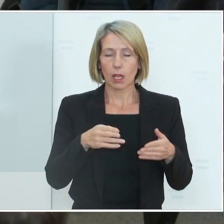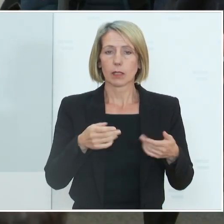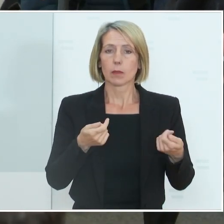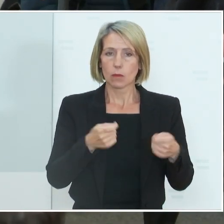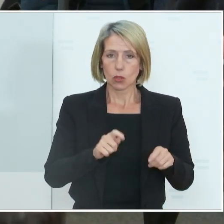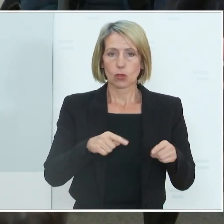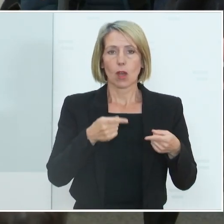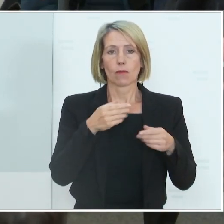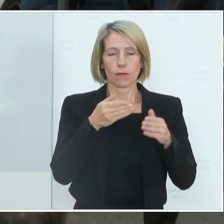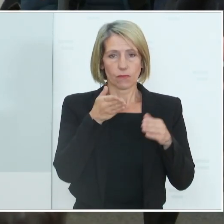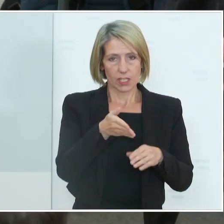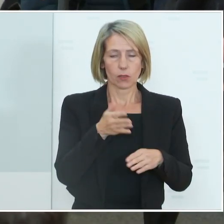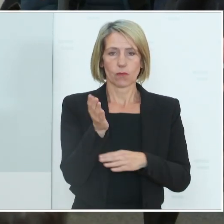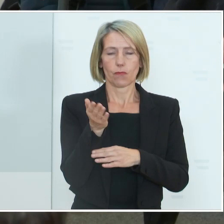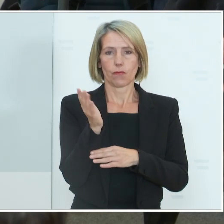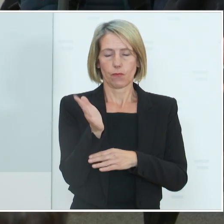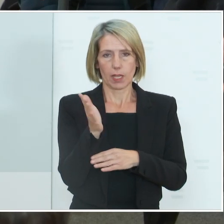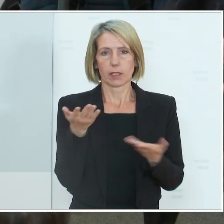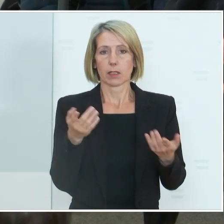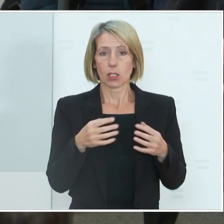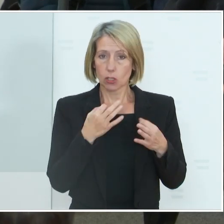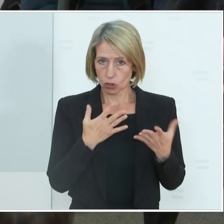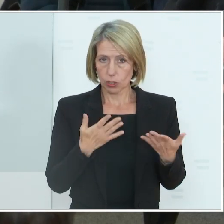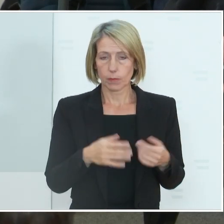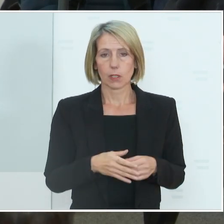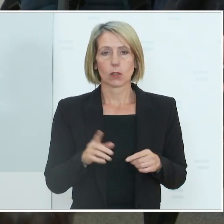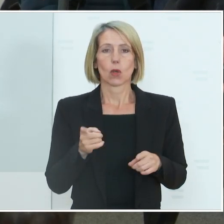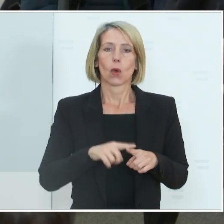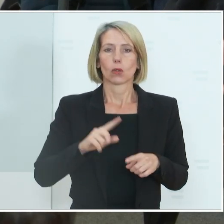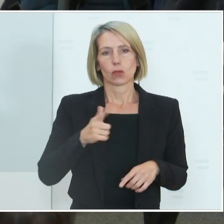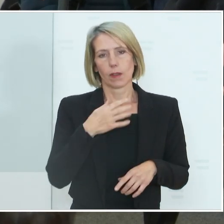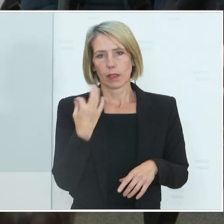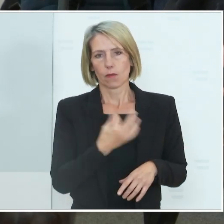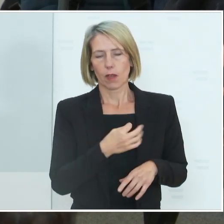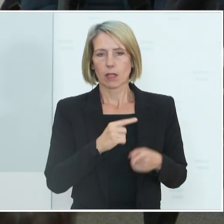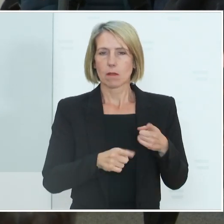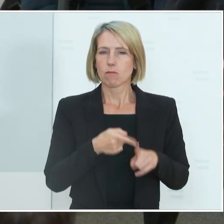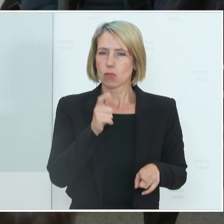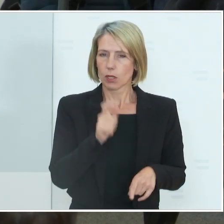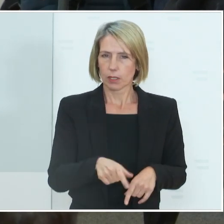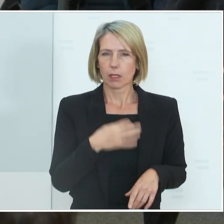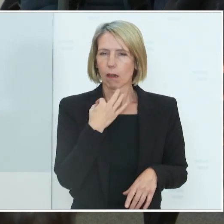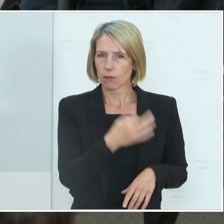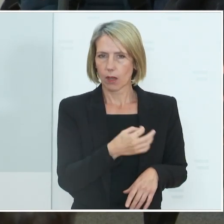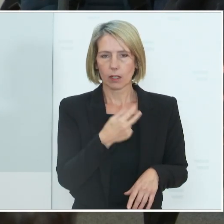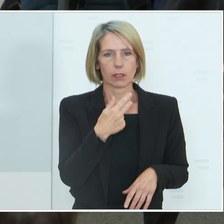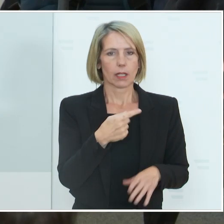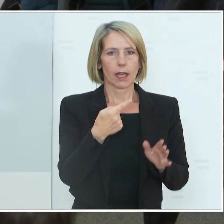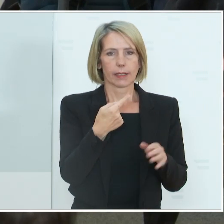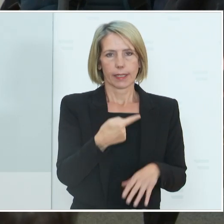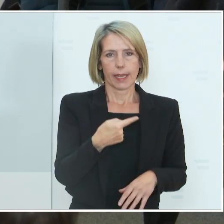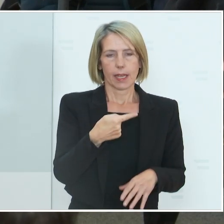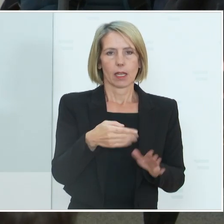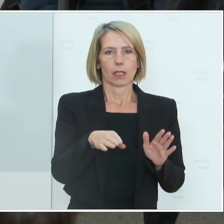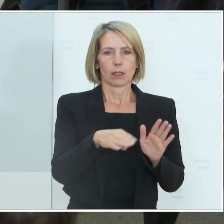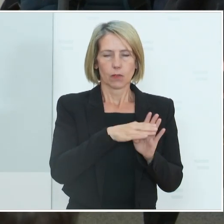Und eine zweite Frage dann noch an die Politiker. Ist es eigentlich so, dass dann diese 3G-Verordnung auch im österreichischen